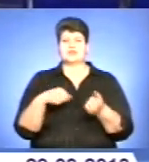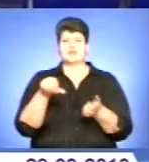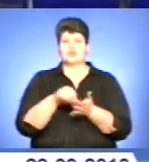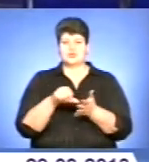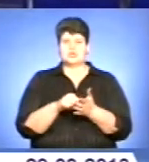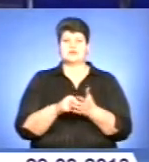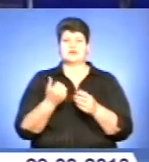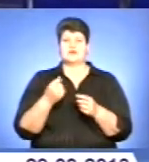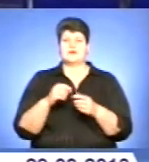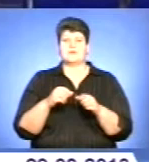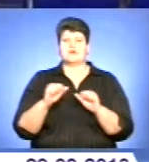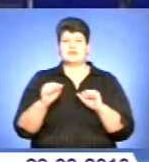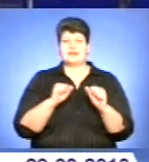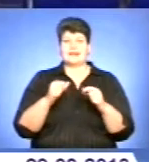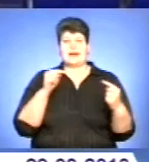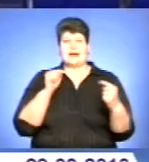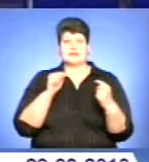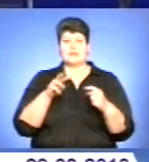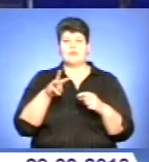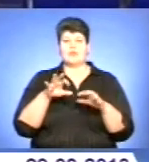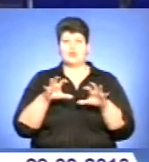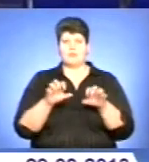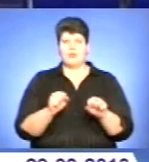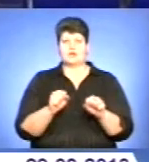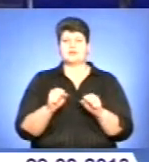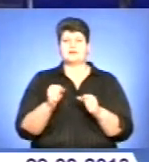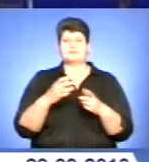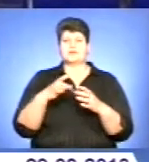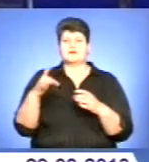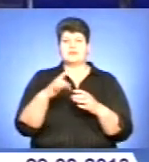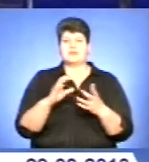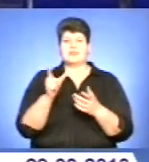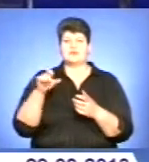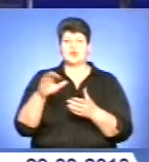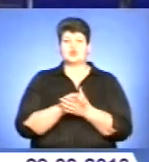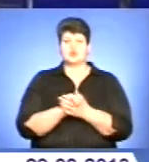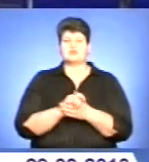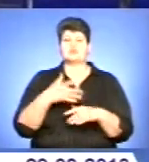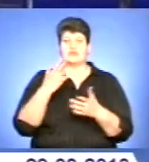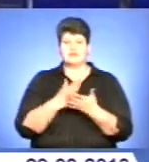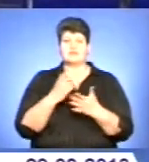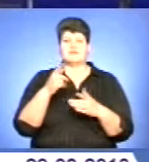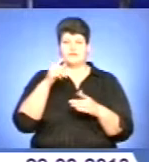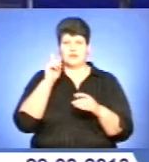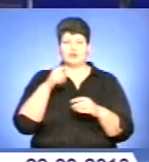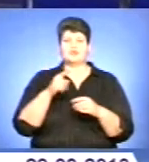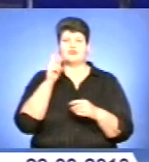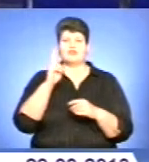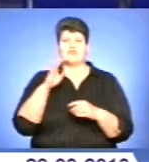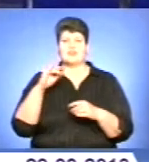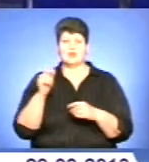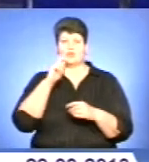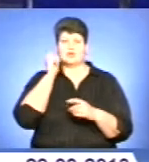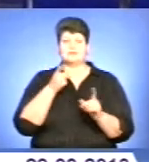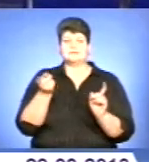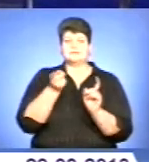антимонопольних органів України, Росії та країн Євросоюзу. За результатами стало відомо, що вже у квітні Україна долучиться до розробки